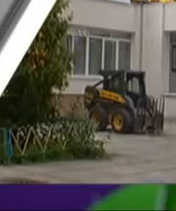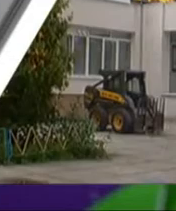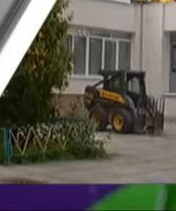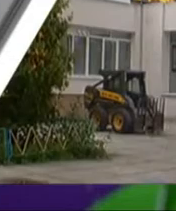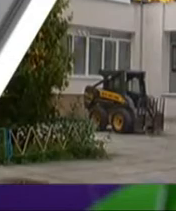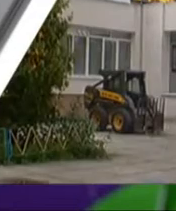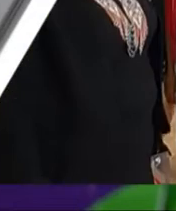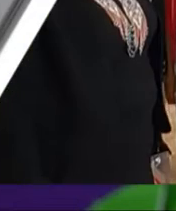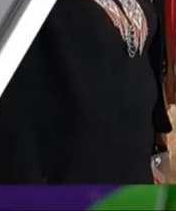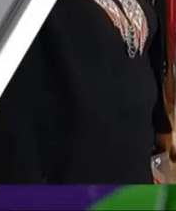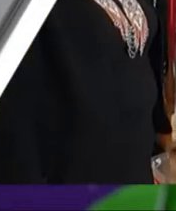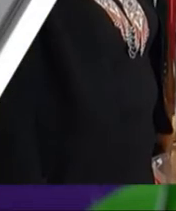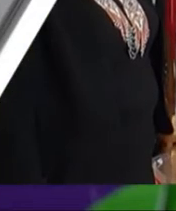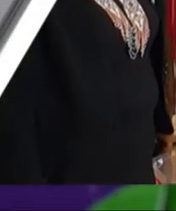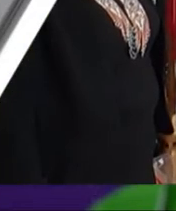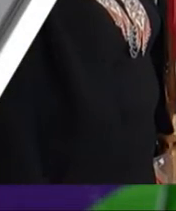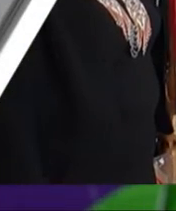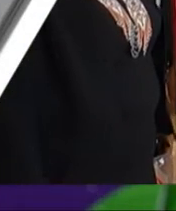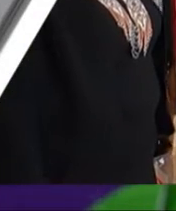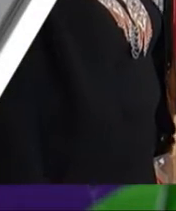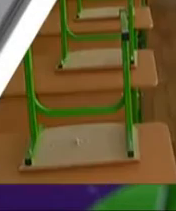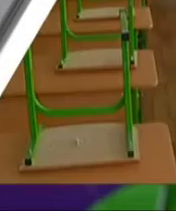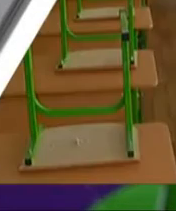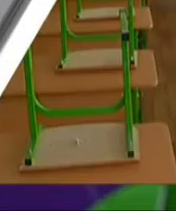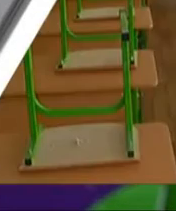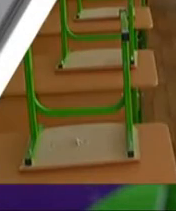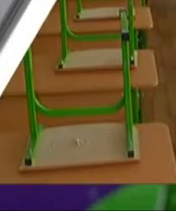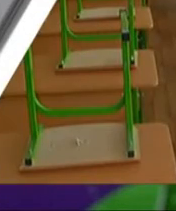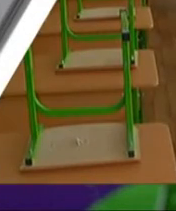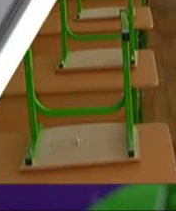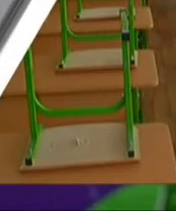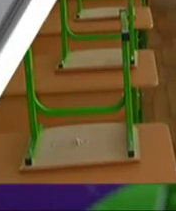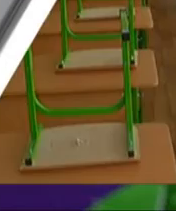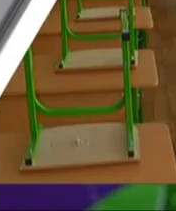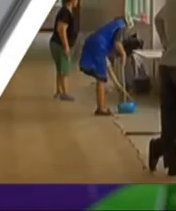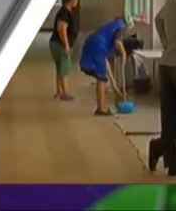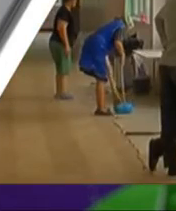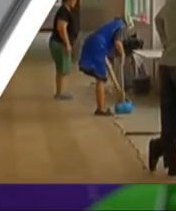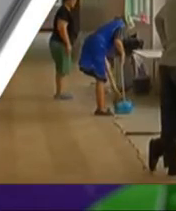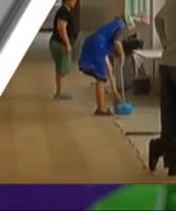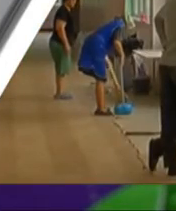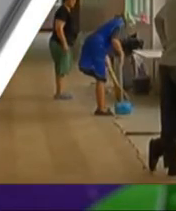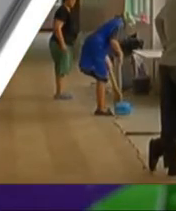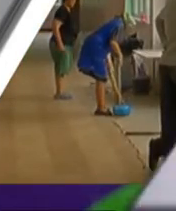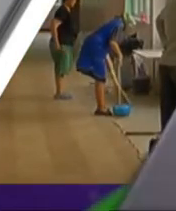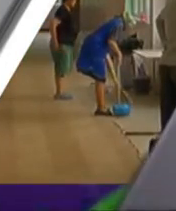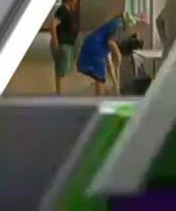завершуються перевірки освітніх закладів в столиці. Чи готові до 1 вересня у Диснянському та Дніпровському районах?